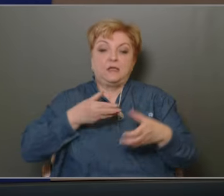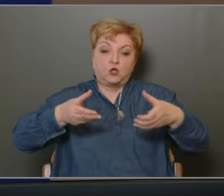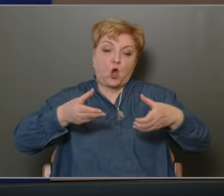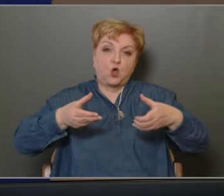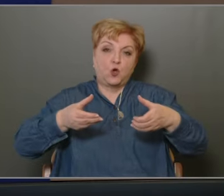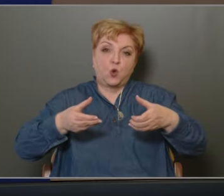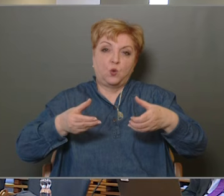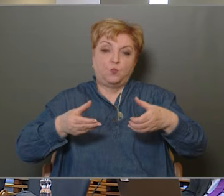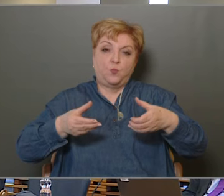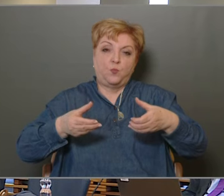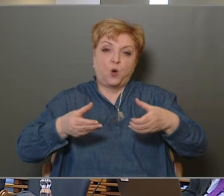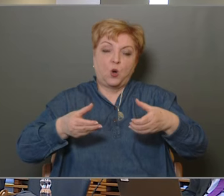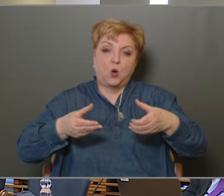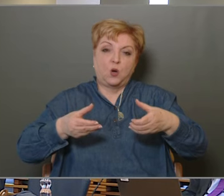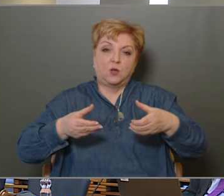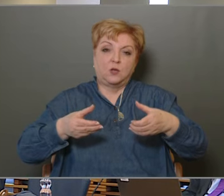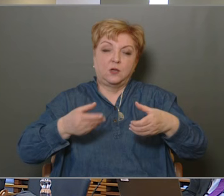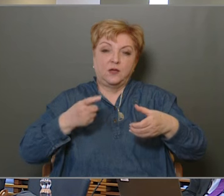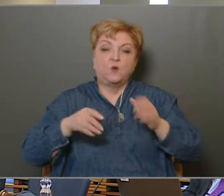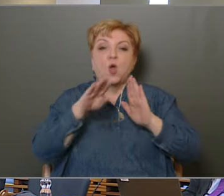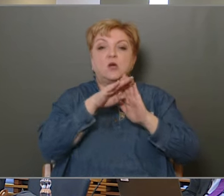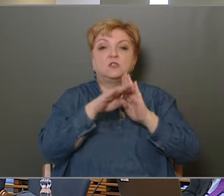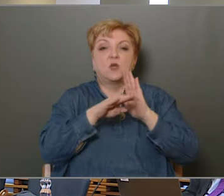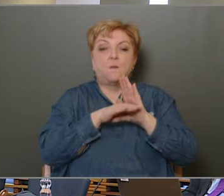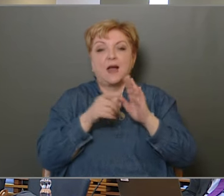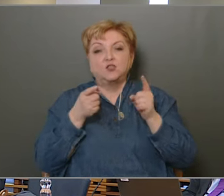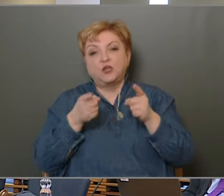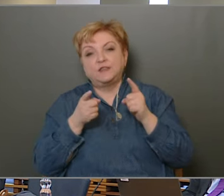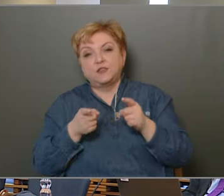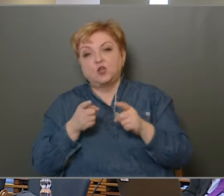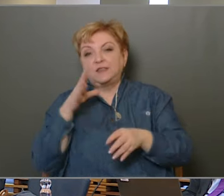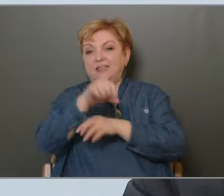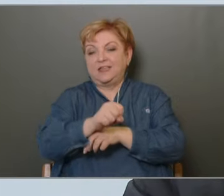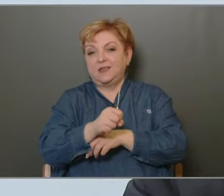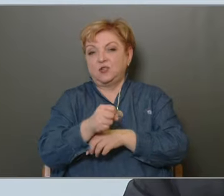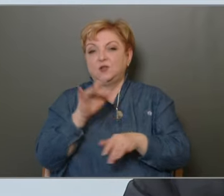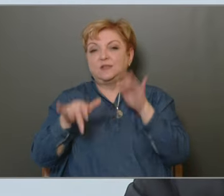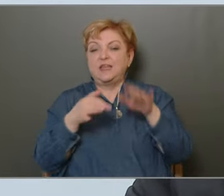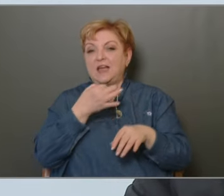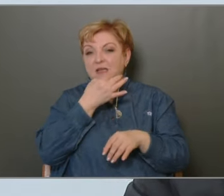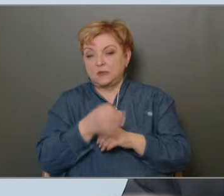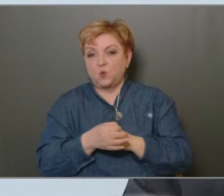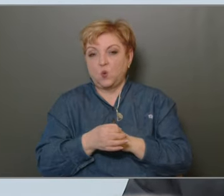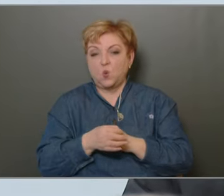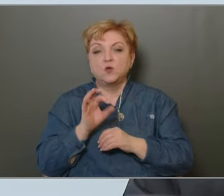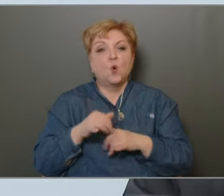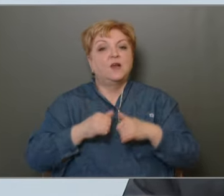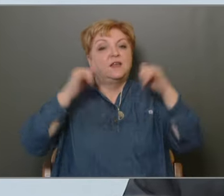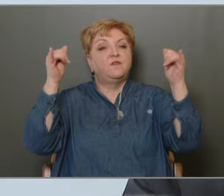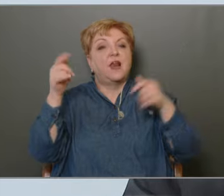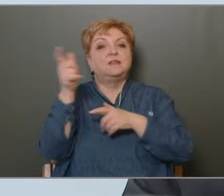lévő szabály, sértések tettenéréséről szeretnénk néhány mondatot mondani Ugye a nagyon jól kifejleszett